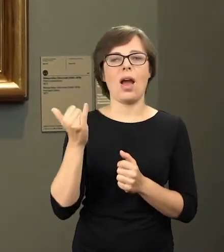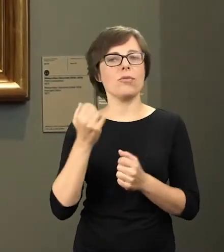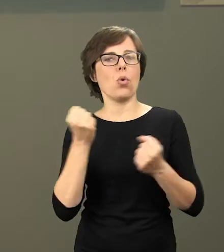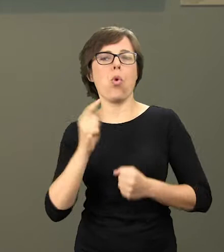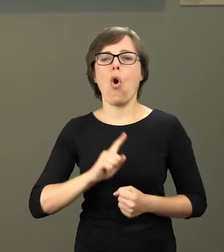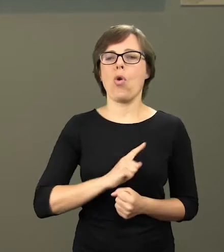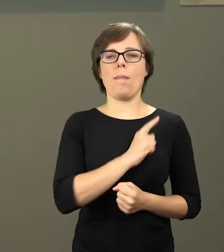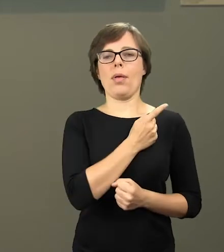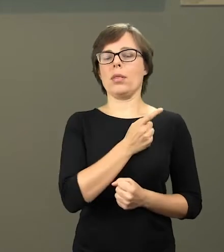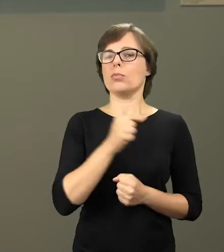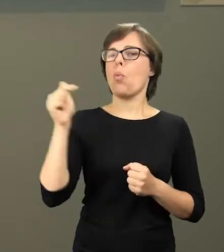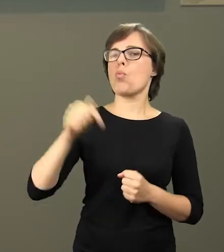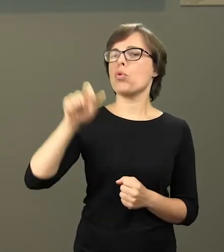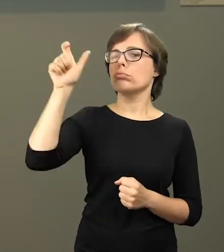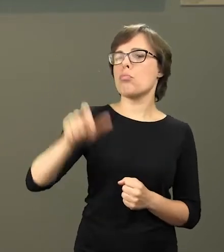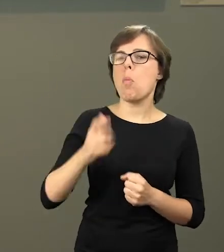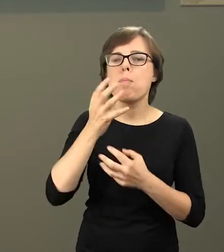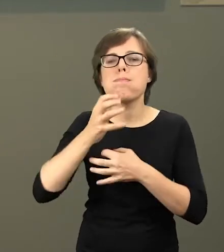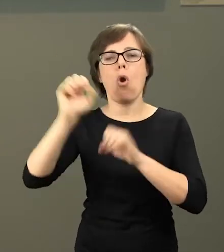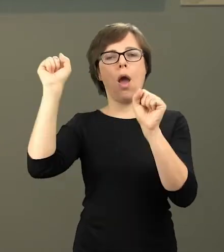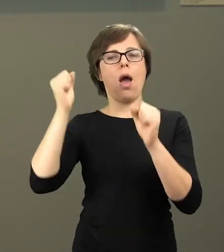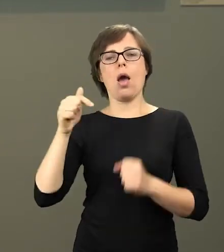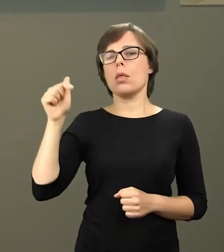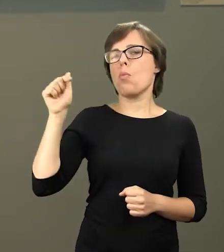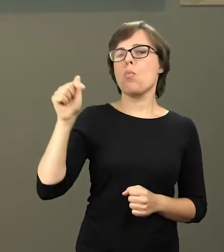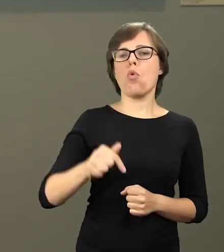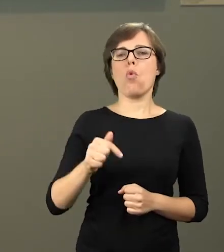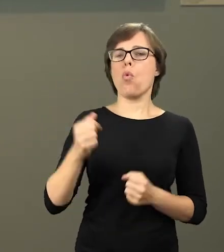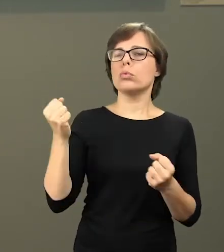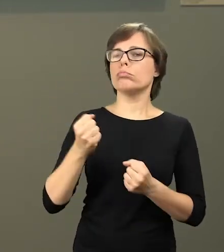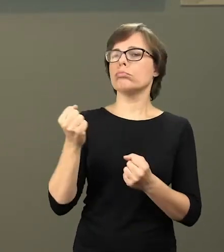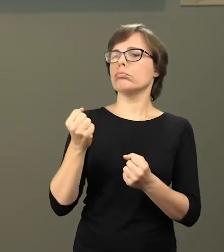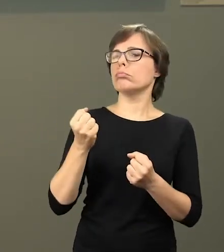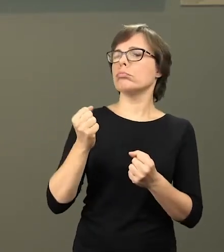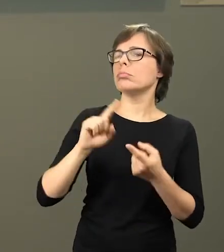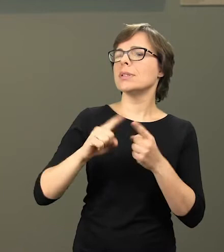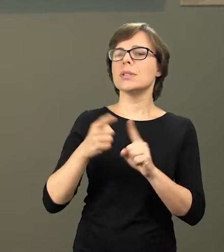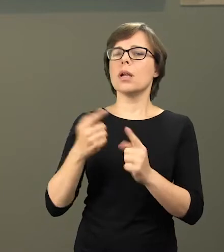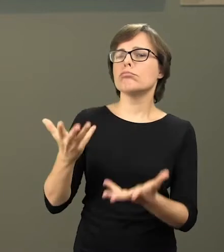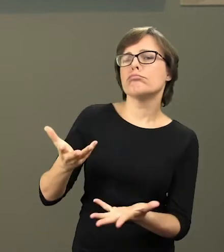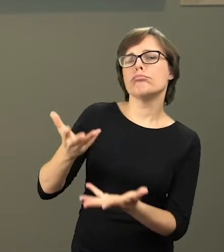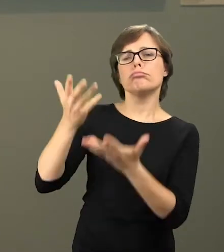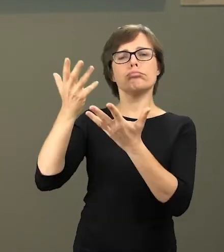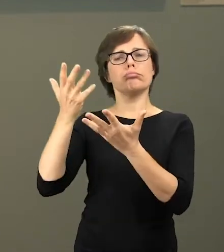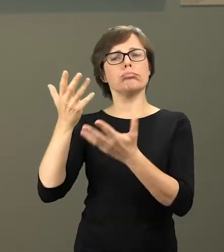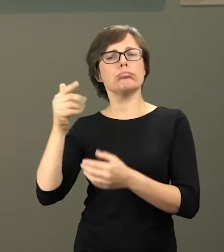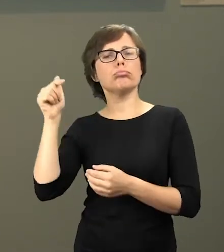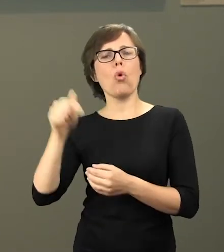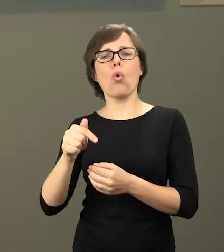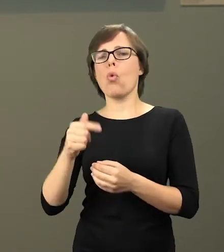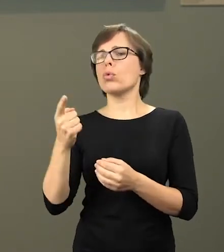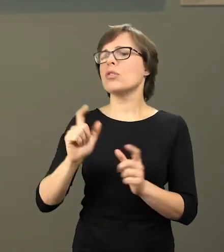z heroicznym ujęciem bohatera, z patosem, z kulminacyjnym